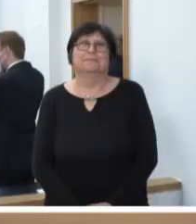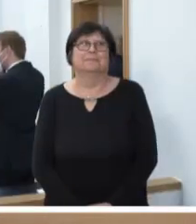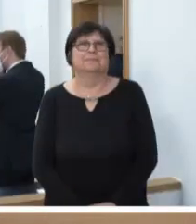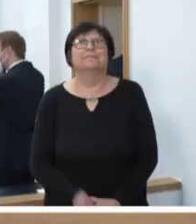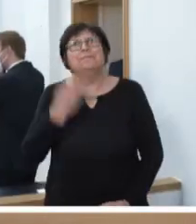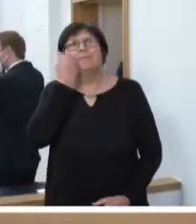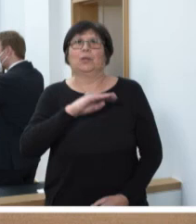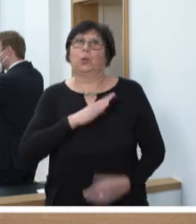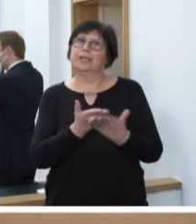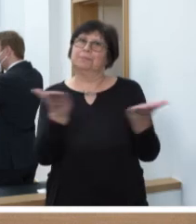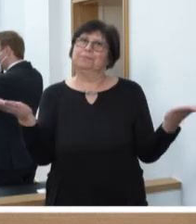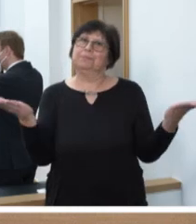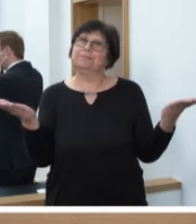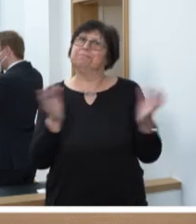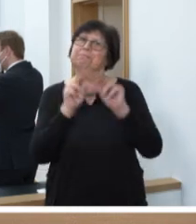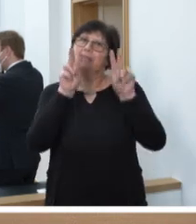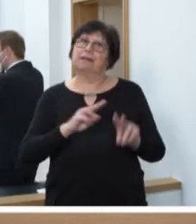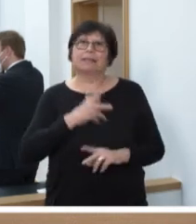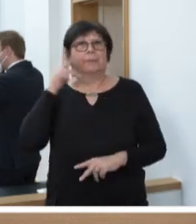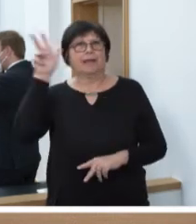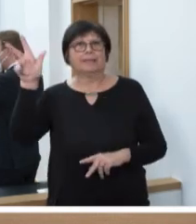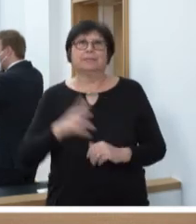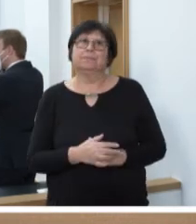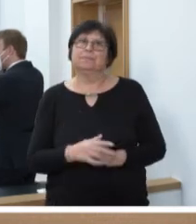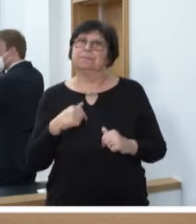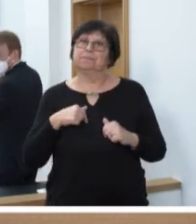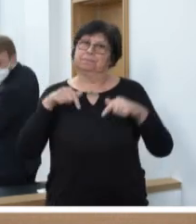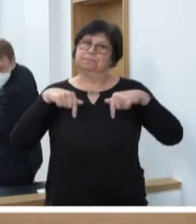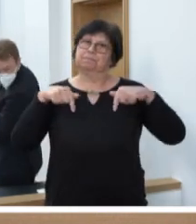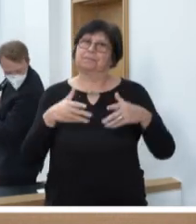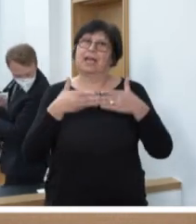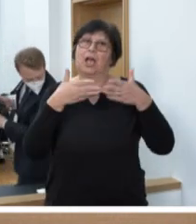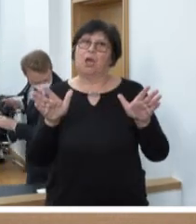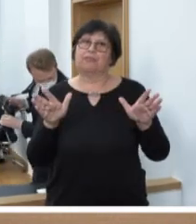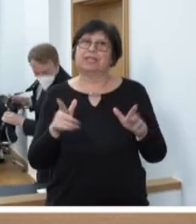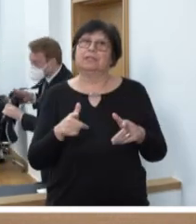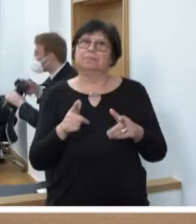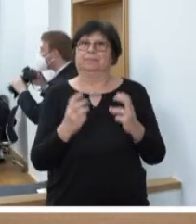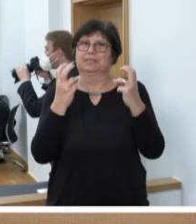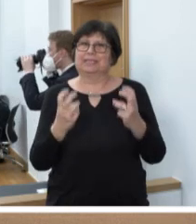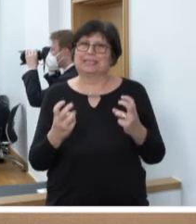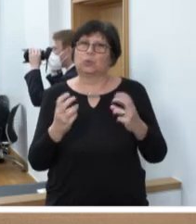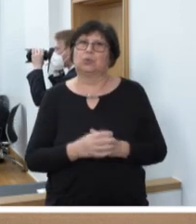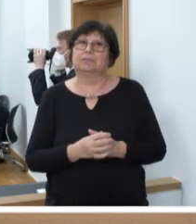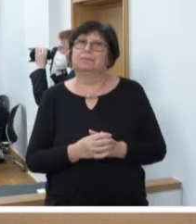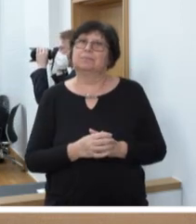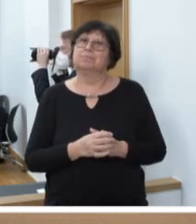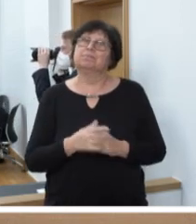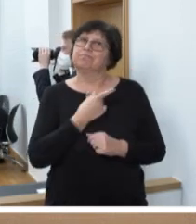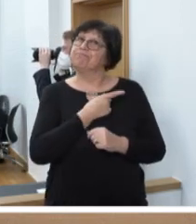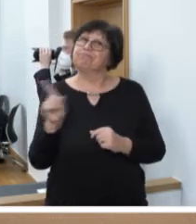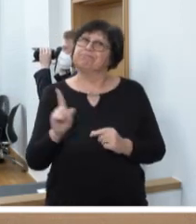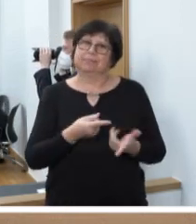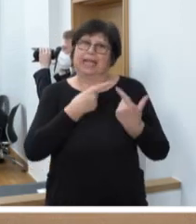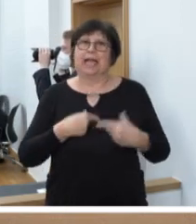Liebe Kolleginnen und Kollegen, meine sehr verehrten Damen und Herren, ich eröffne unsere heutige Plenarsitzung und darf sie dazu sehr